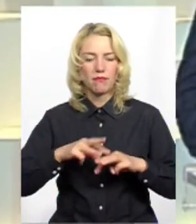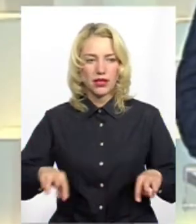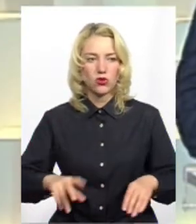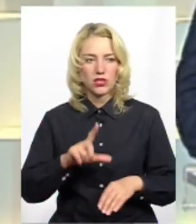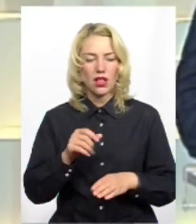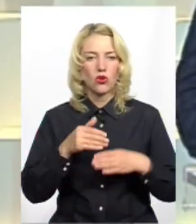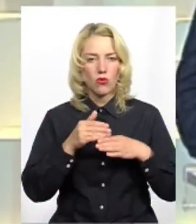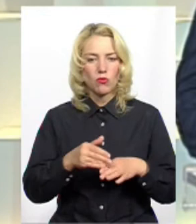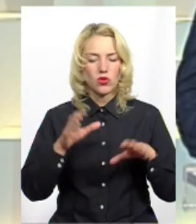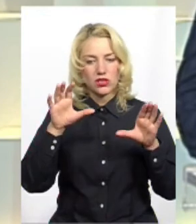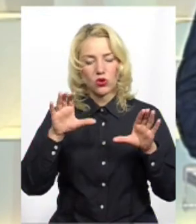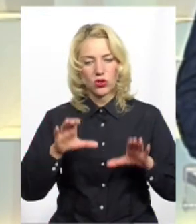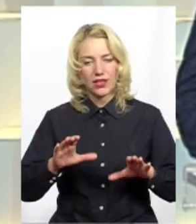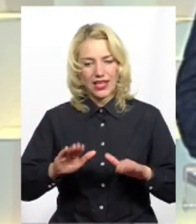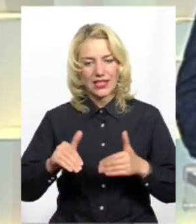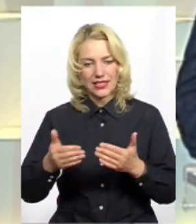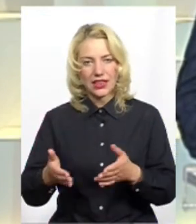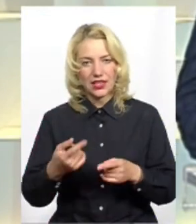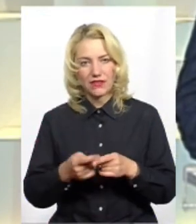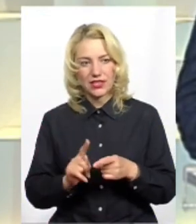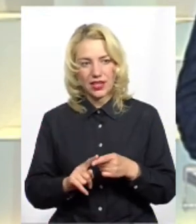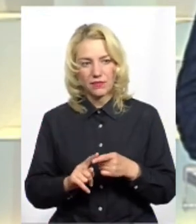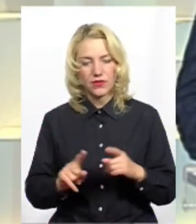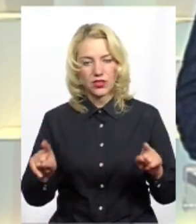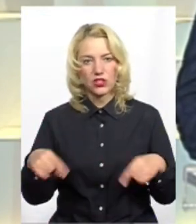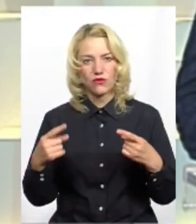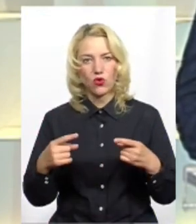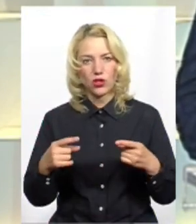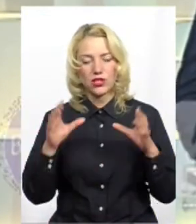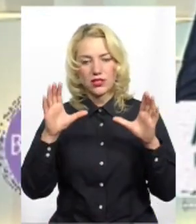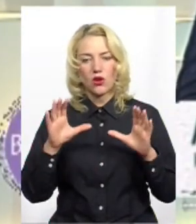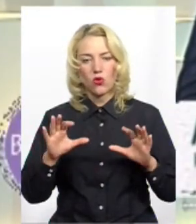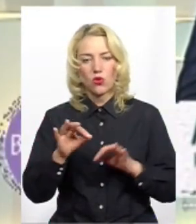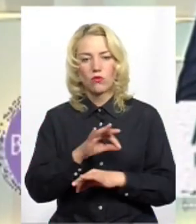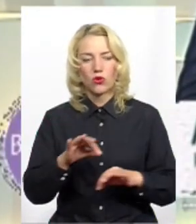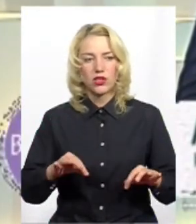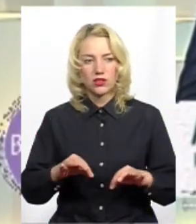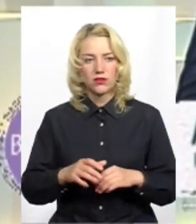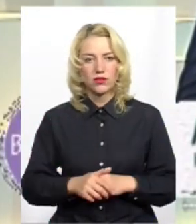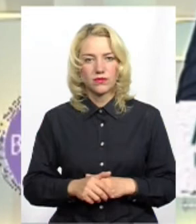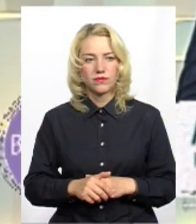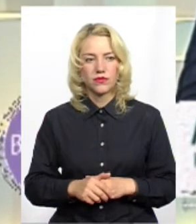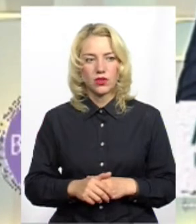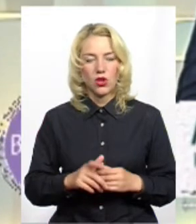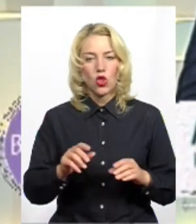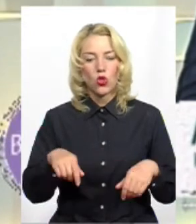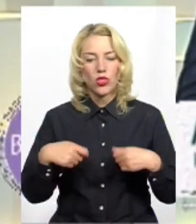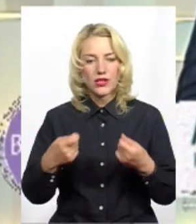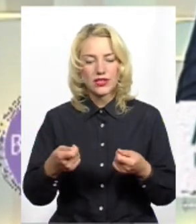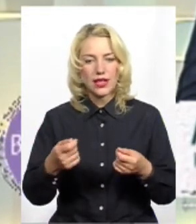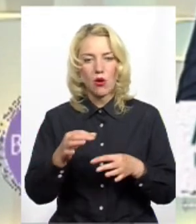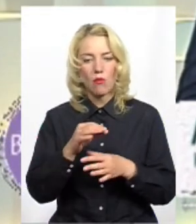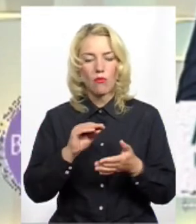За допомогою законодавчих ініціатив. Це створення законопроєктів, які... Ага, доносити проблеми округу саме.